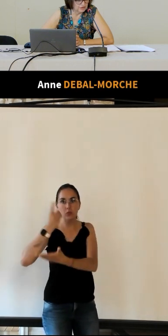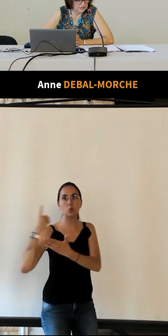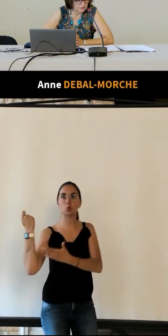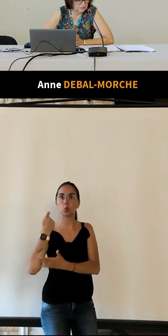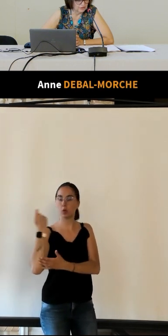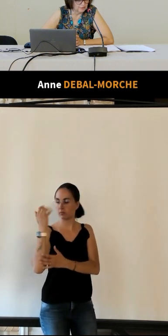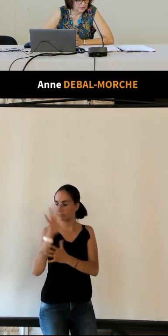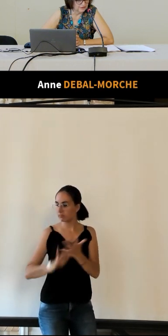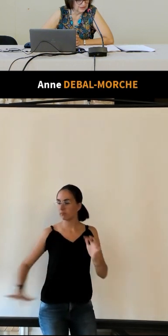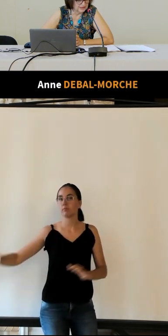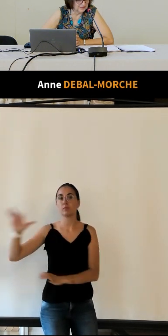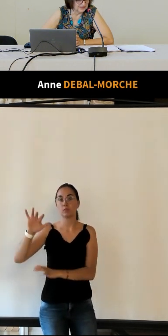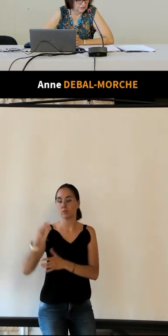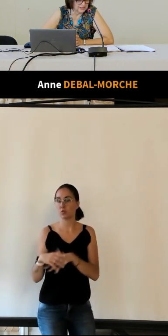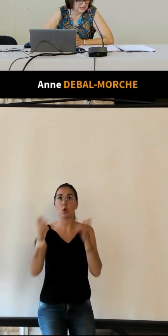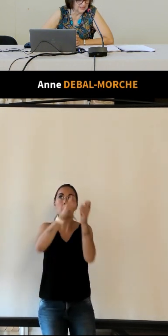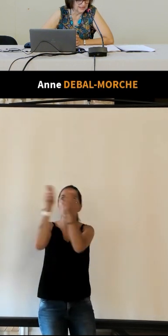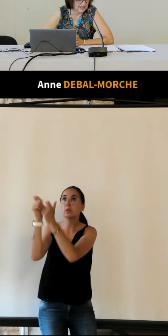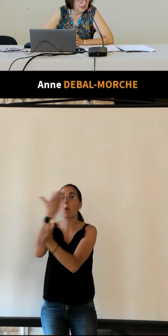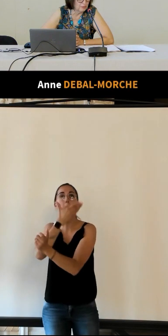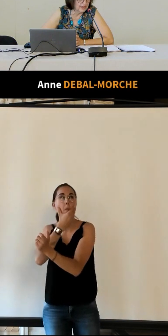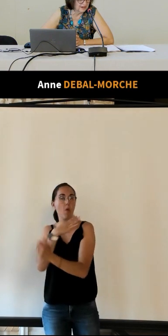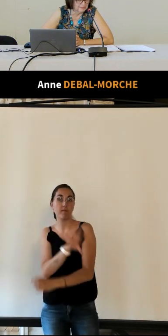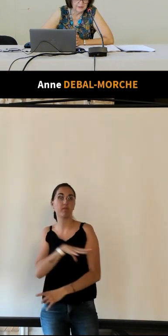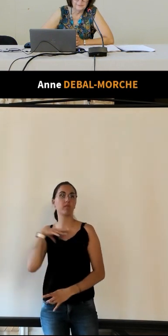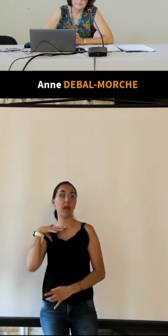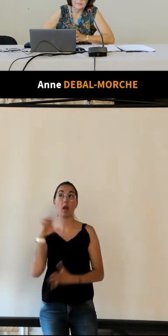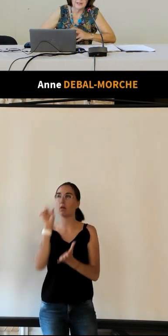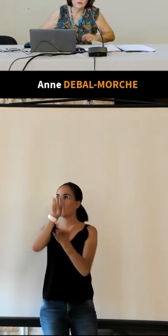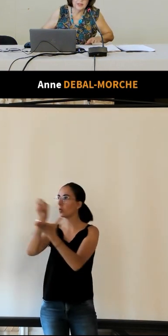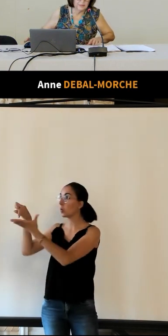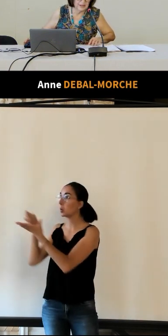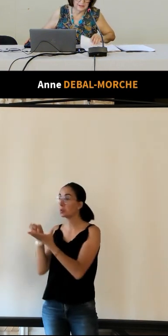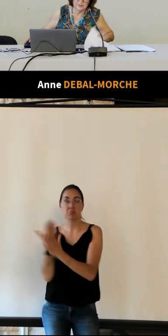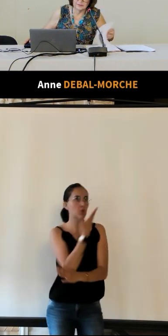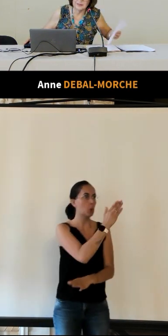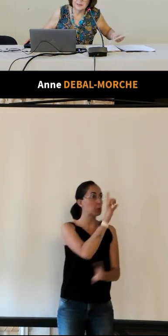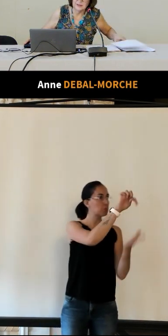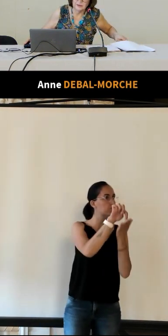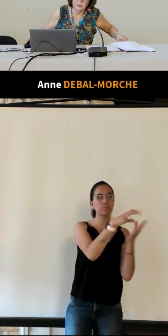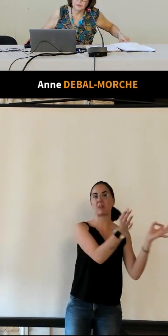fière de ses monuments splendides et de ses sites incomparables et donc après